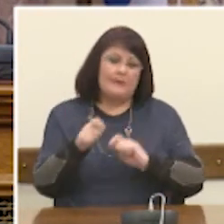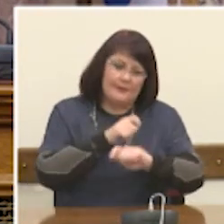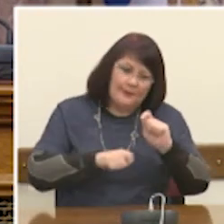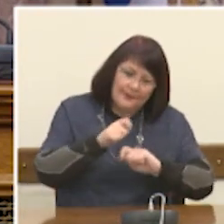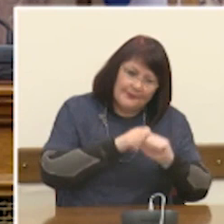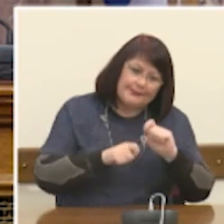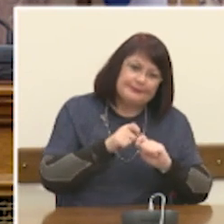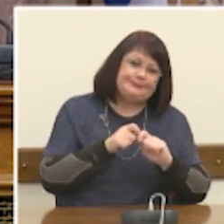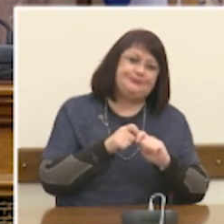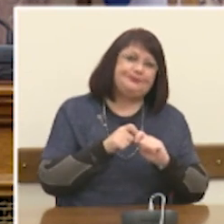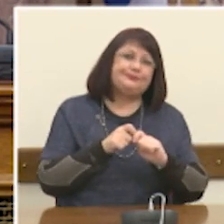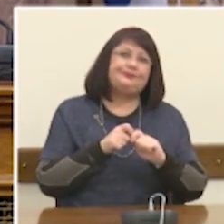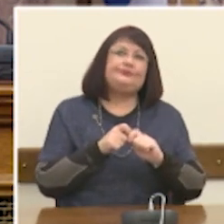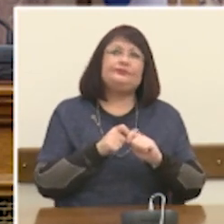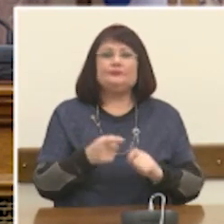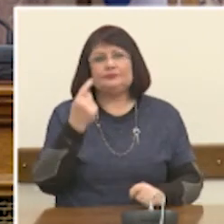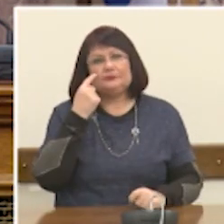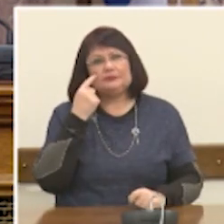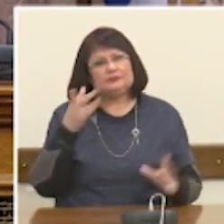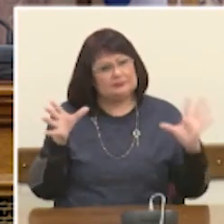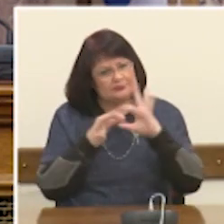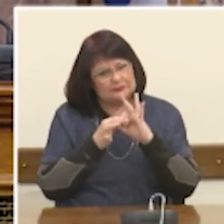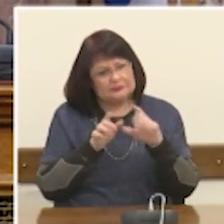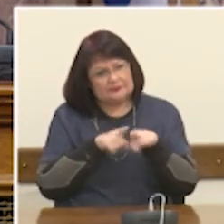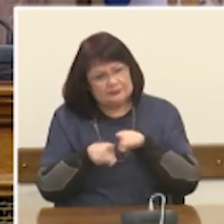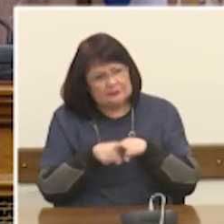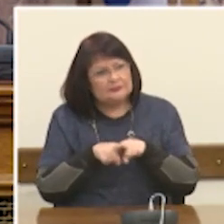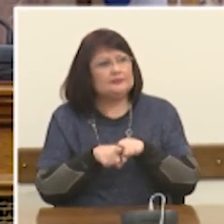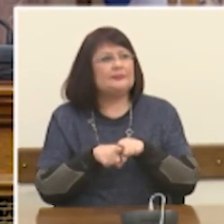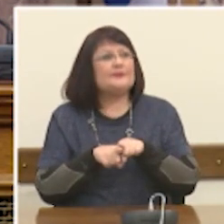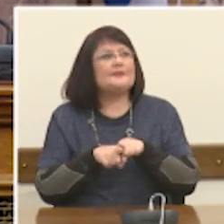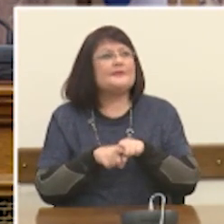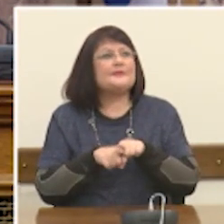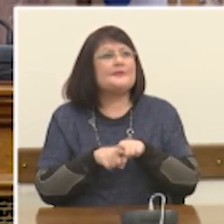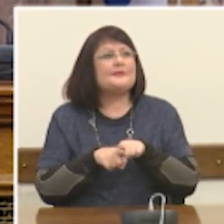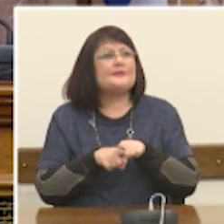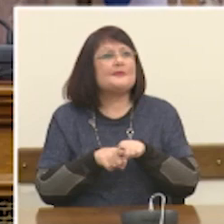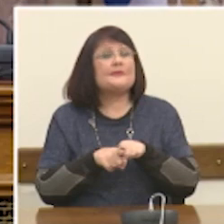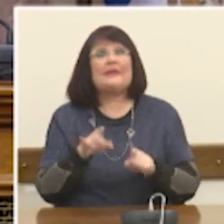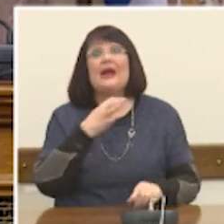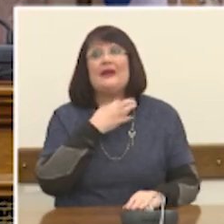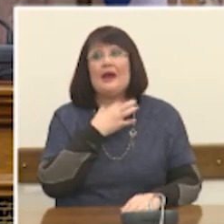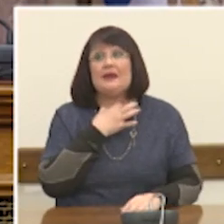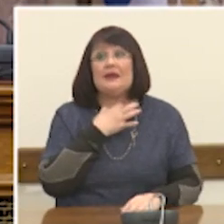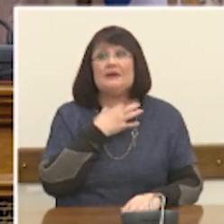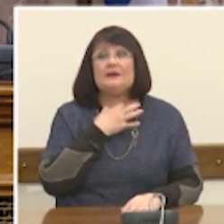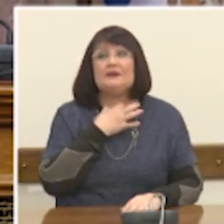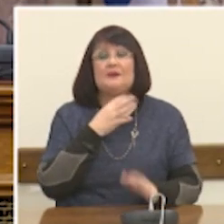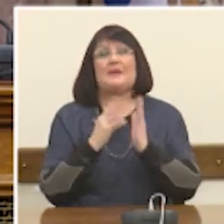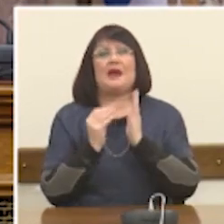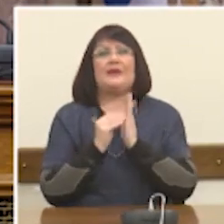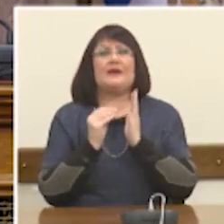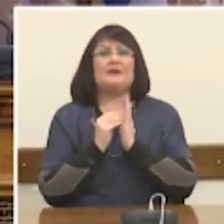πόσο συνδεδεμένα είναι όλα αυτά τα ζητήματα και πόσο περίπλογα είναι. Την ανάγκη, παραδείγματος χάρη, να